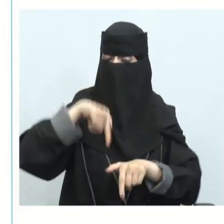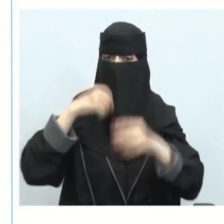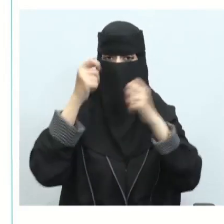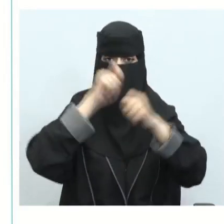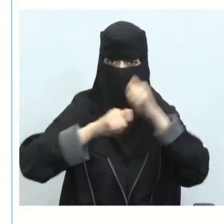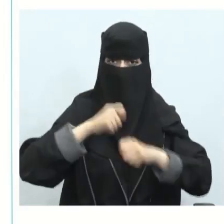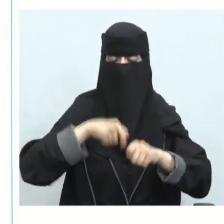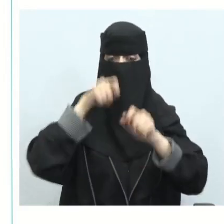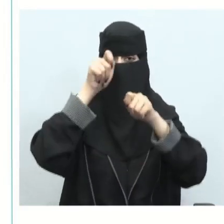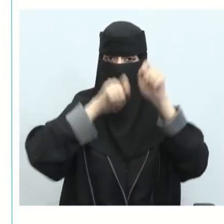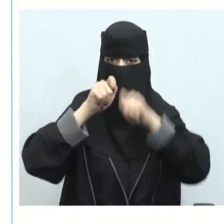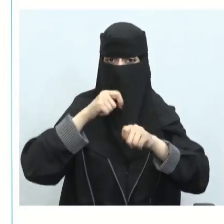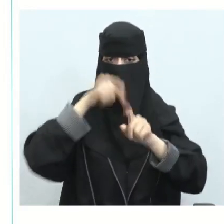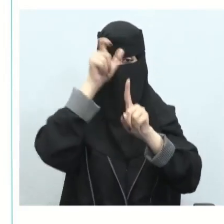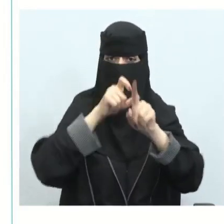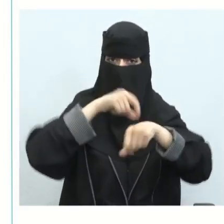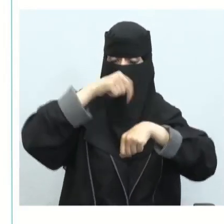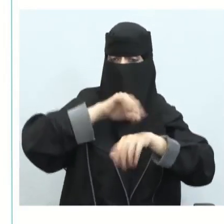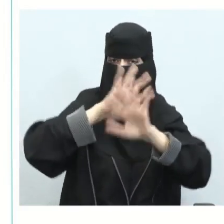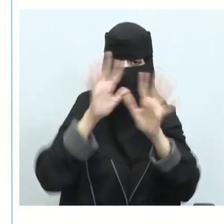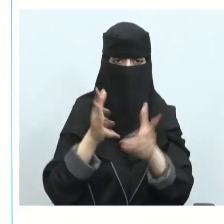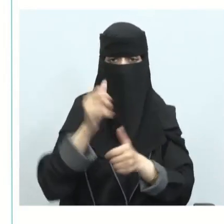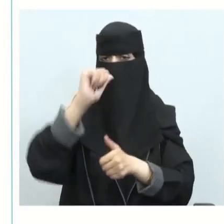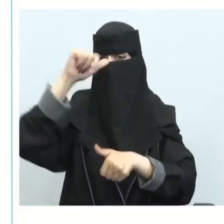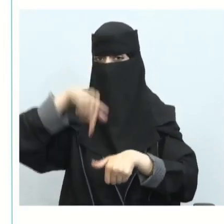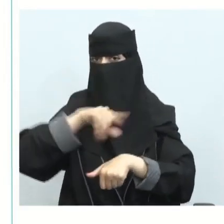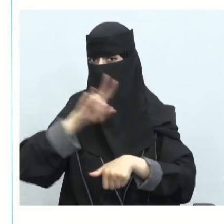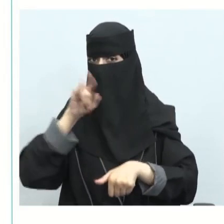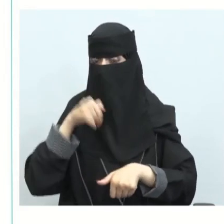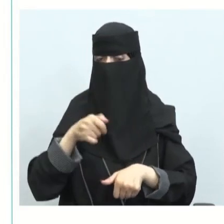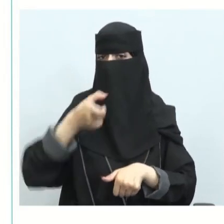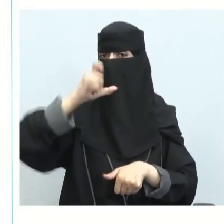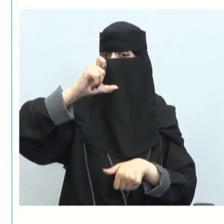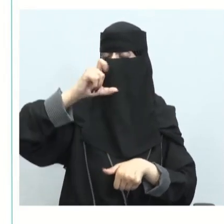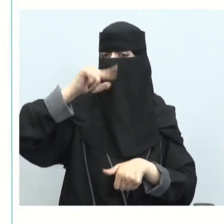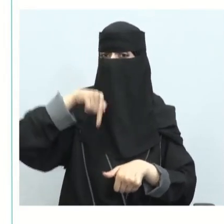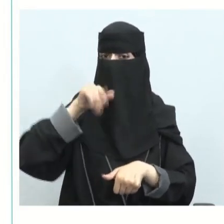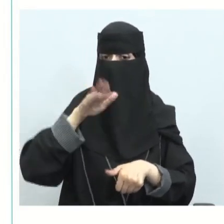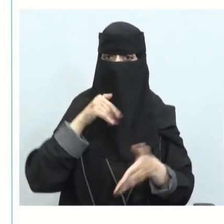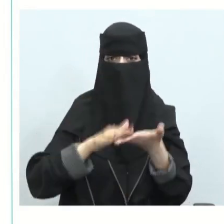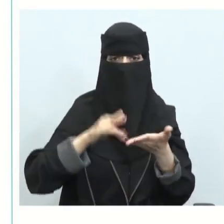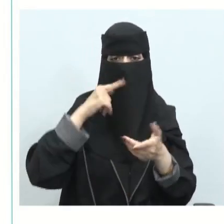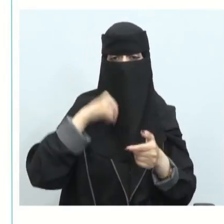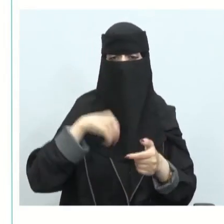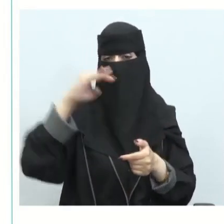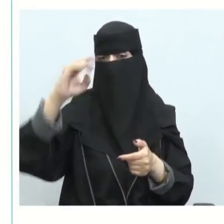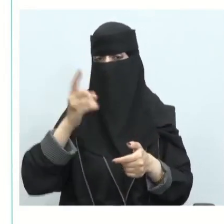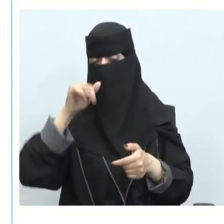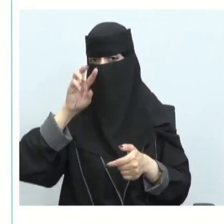للاستهلاك البشري وأن تكون جميع المياه غير قابلة للشرب آمنة من ناحية الجرثومية